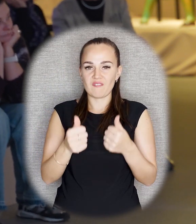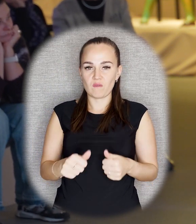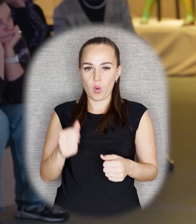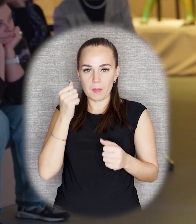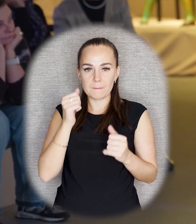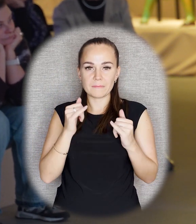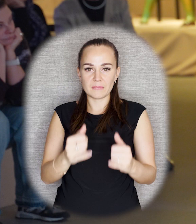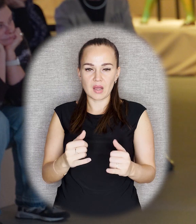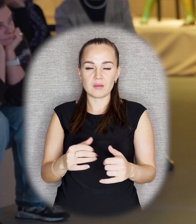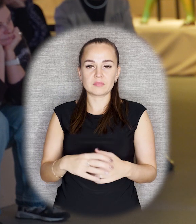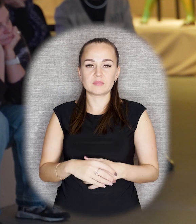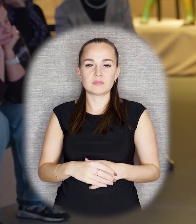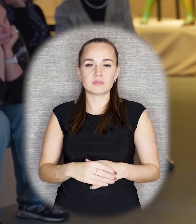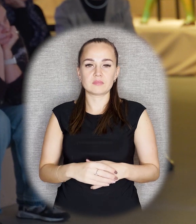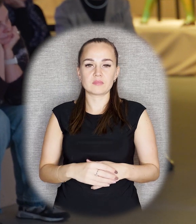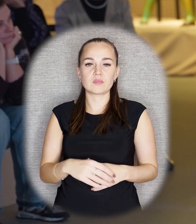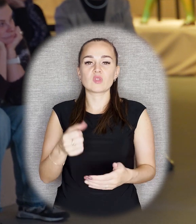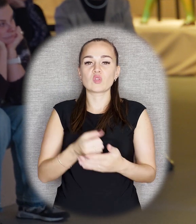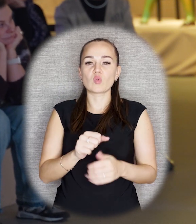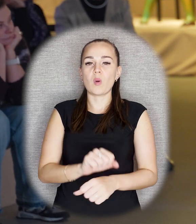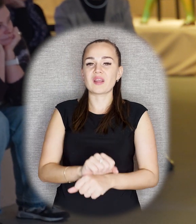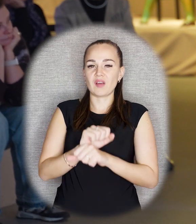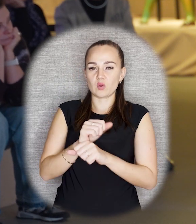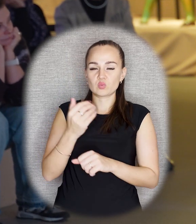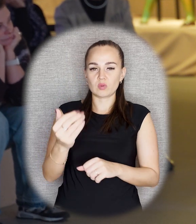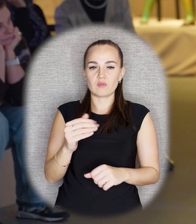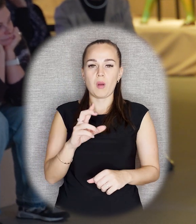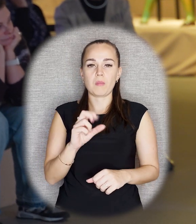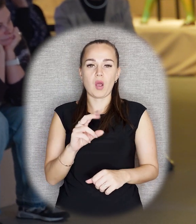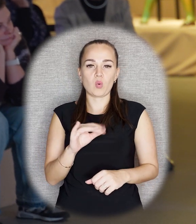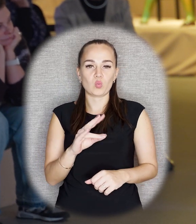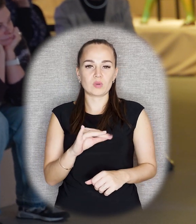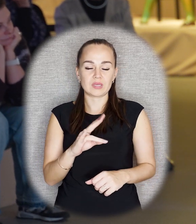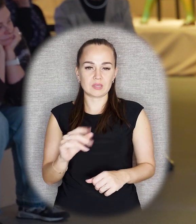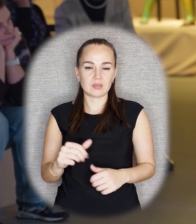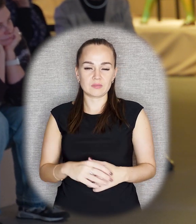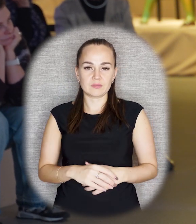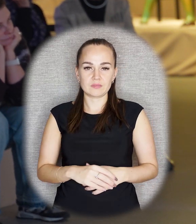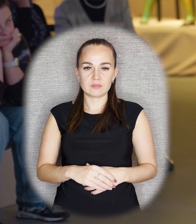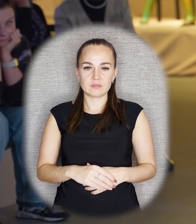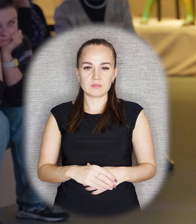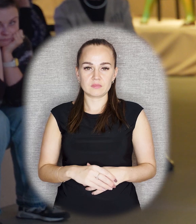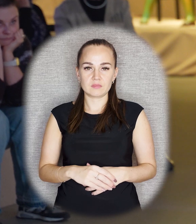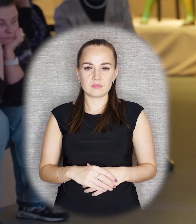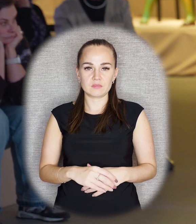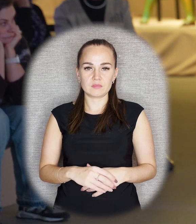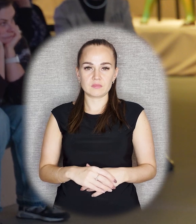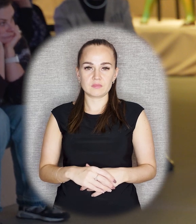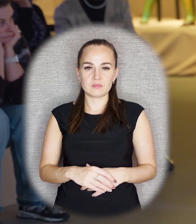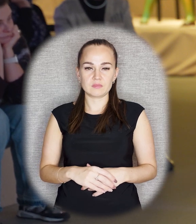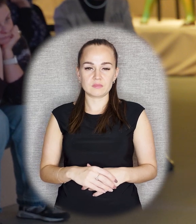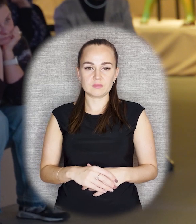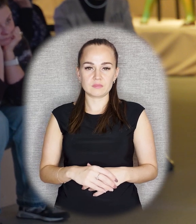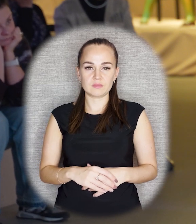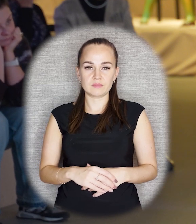эскиза, памятник, отличавшийся от обыкновенных форм памятников, соответствует революционной натуре Бакунина, не признававшей существовавших форм.